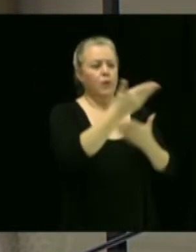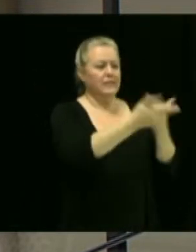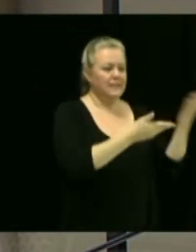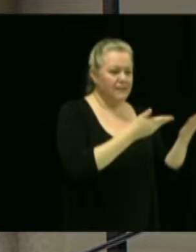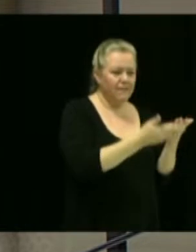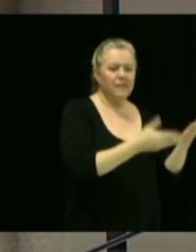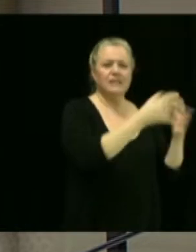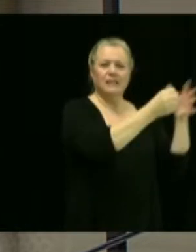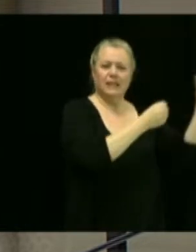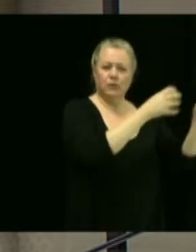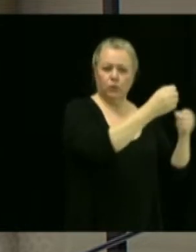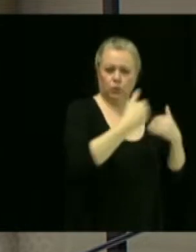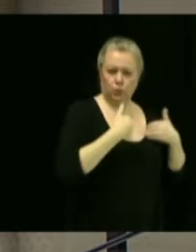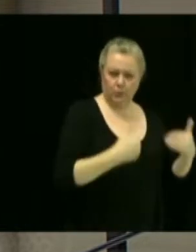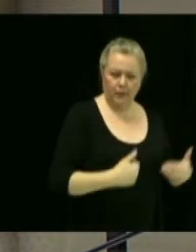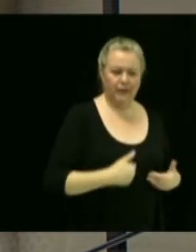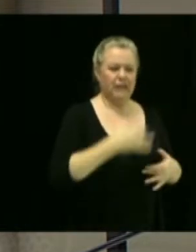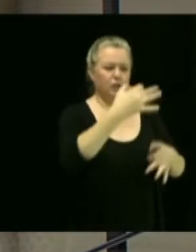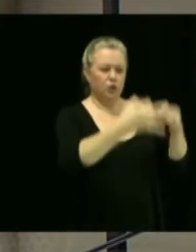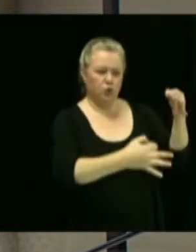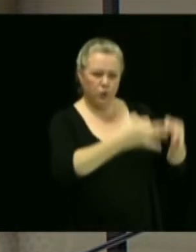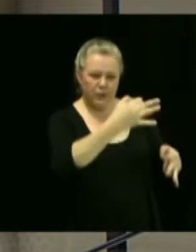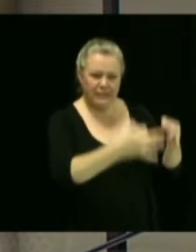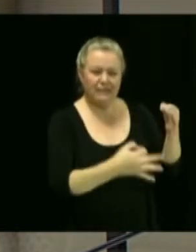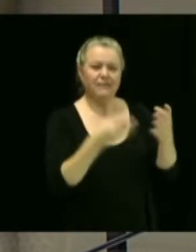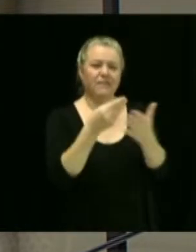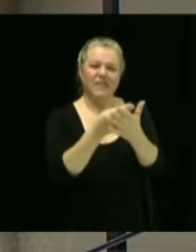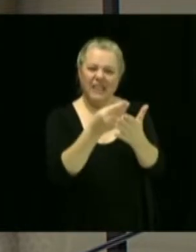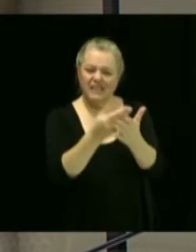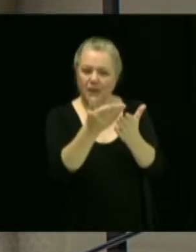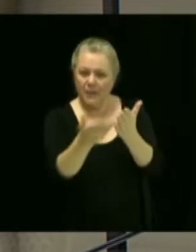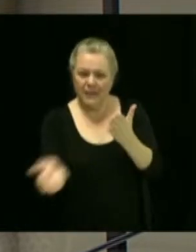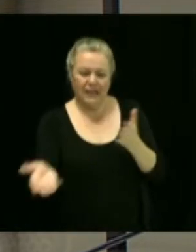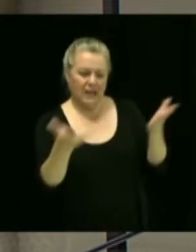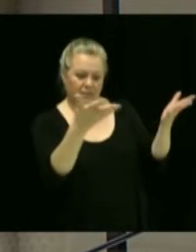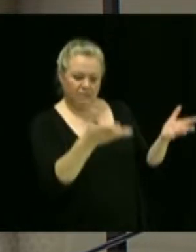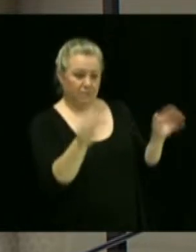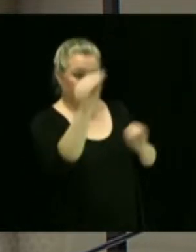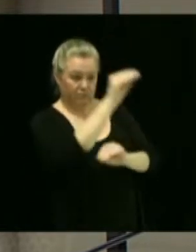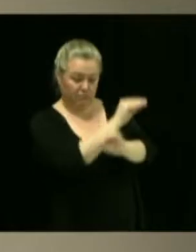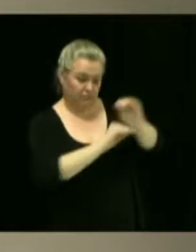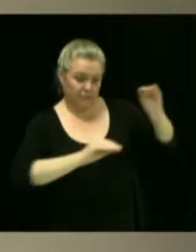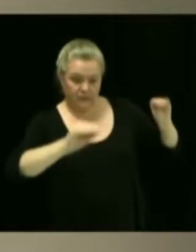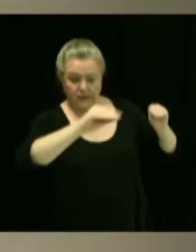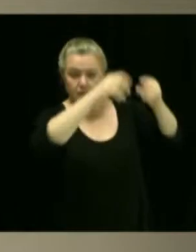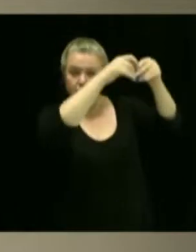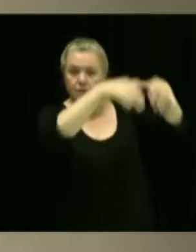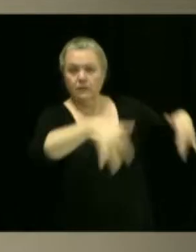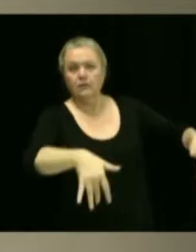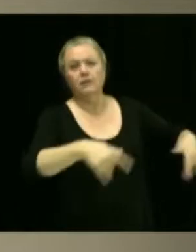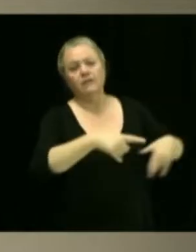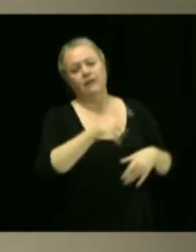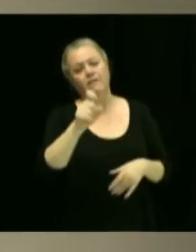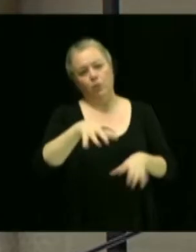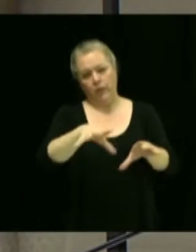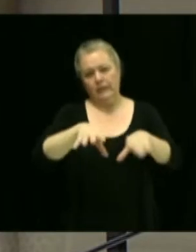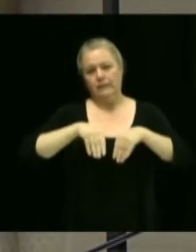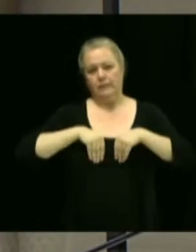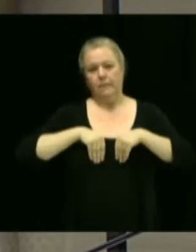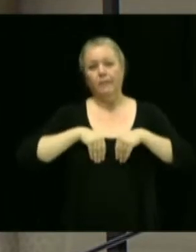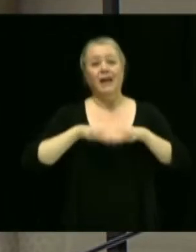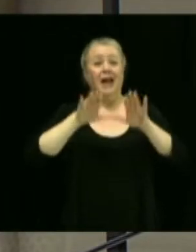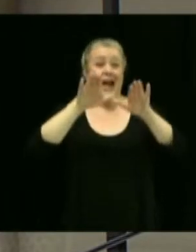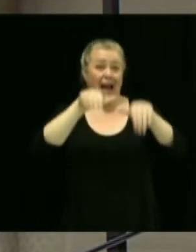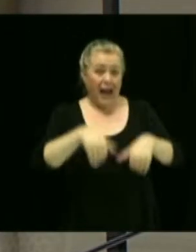et les ressources financières et matérielles. Alors, il y aura lieu d'adopter le nouvel organigramme. On va déployer par la suite les résolutions